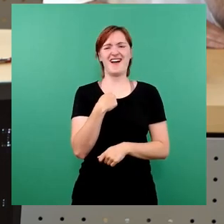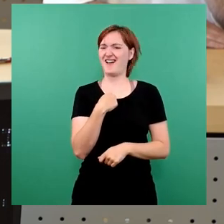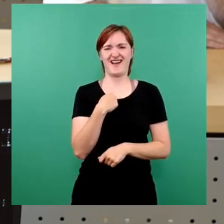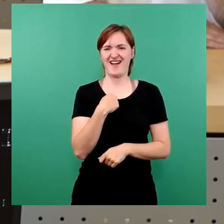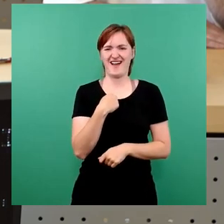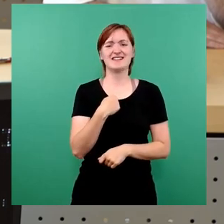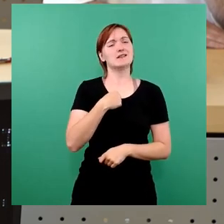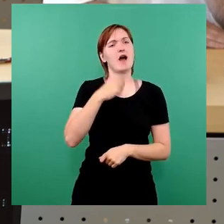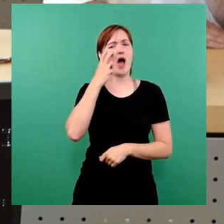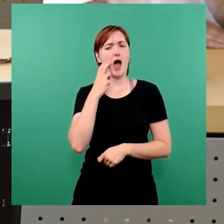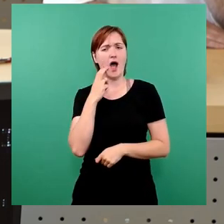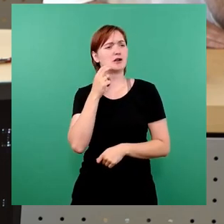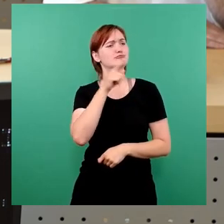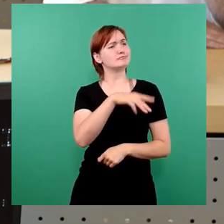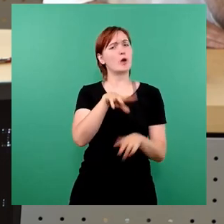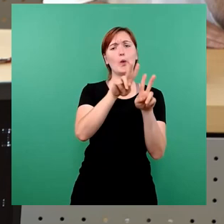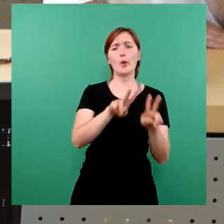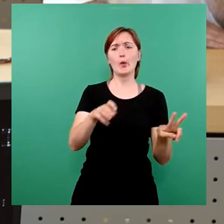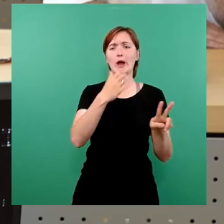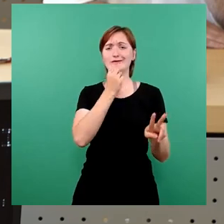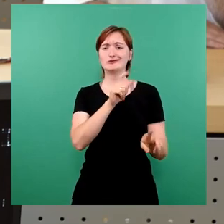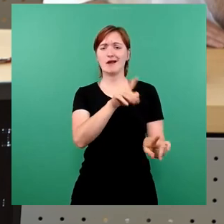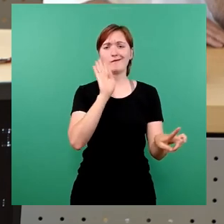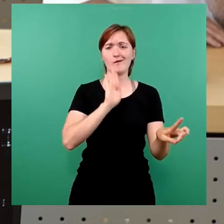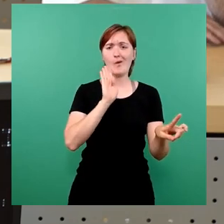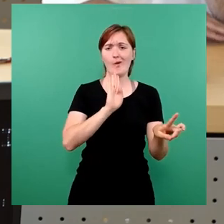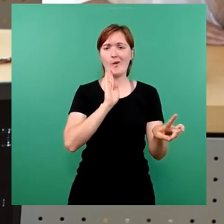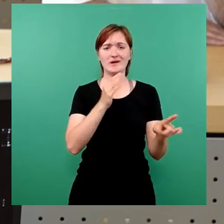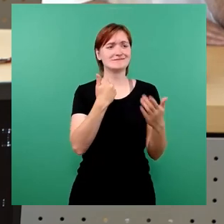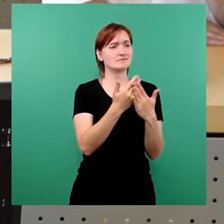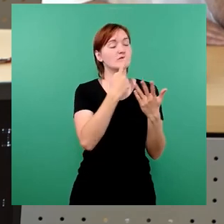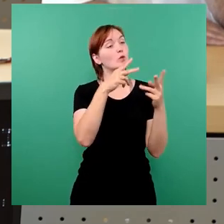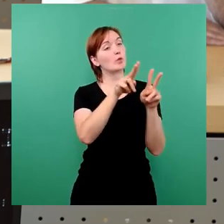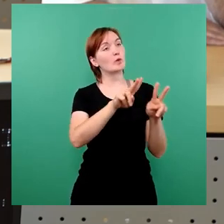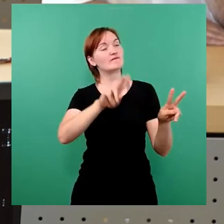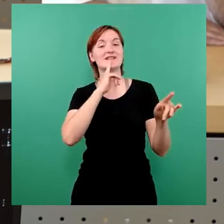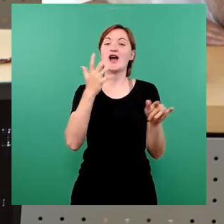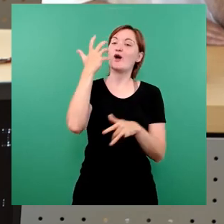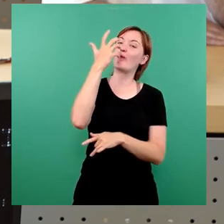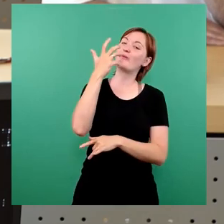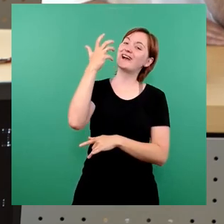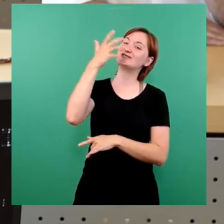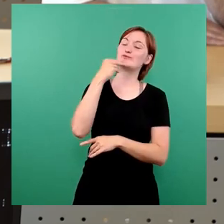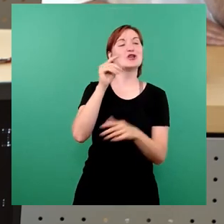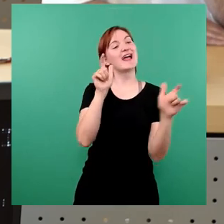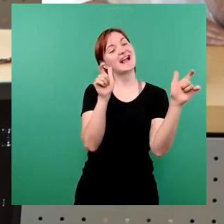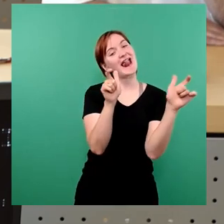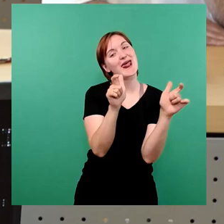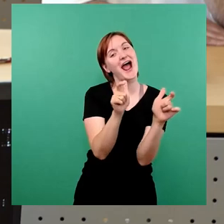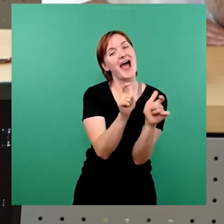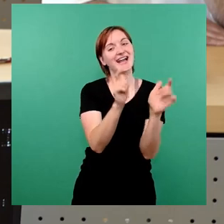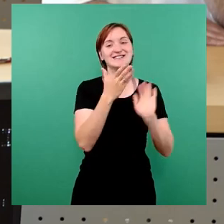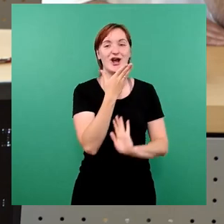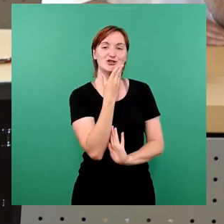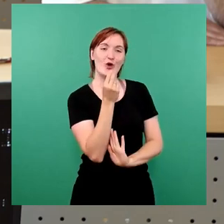wahr. Die wohnen jetzt dort und wollen ihre Ruhe haben. Und deswegen kommt doch diese romantische Vorstellung, es muss alles kleiner werden. Und so wie es damals